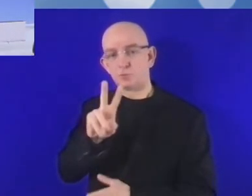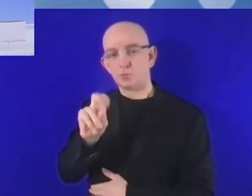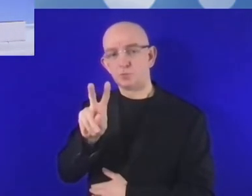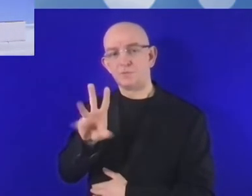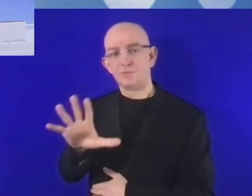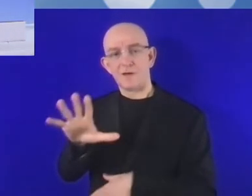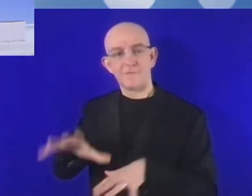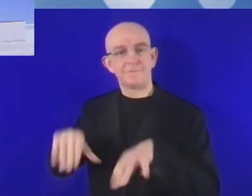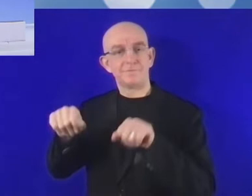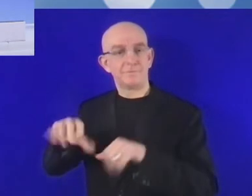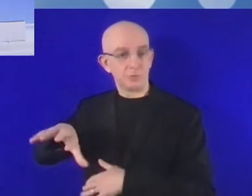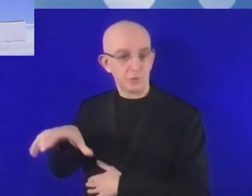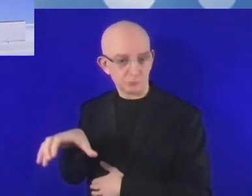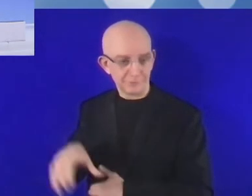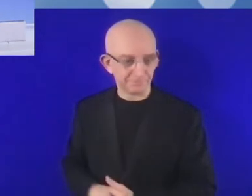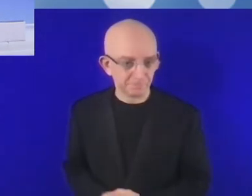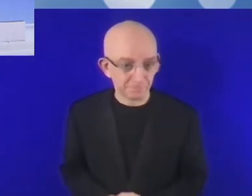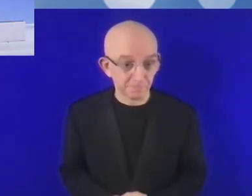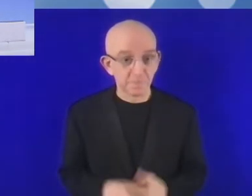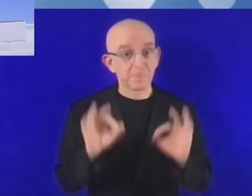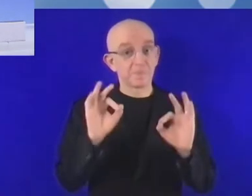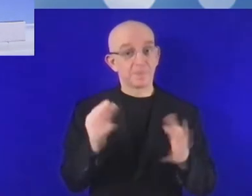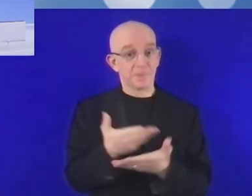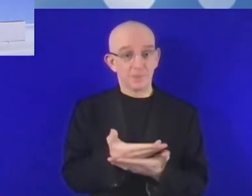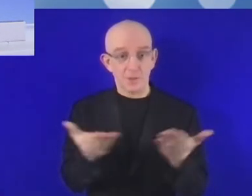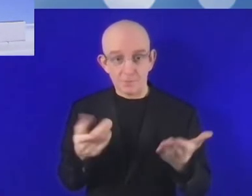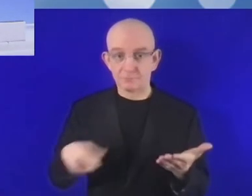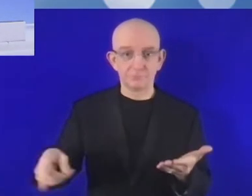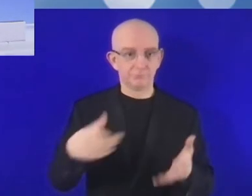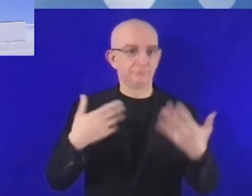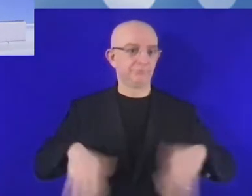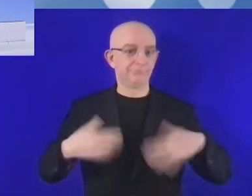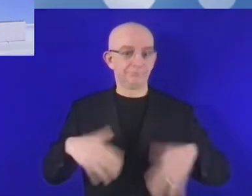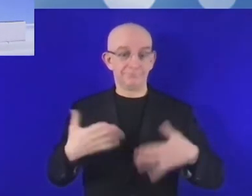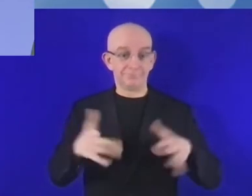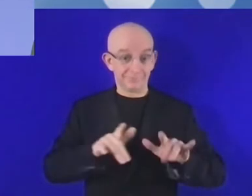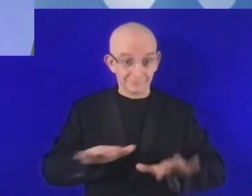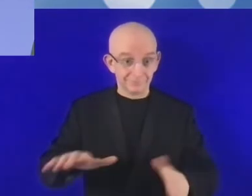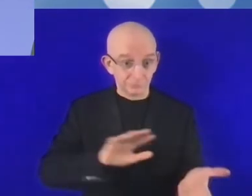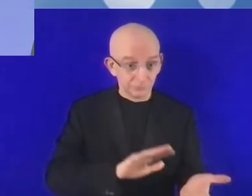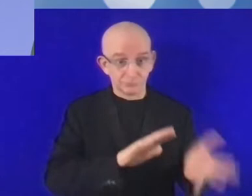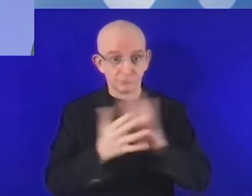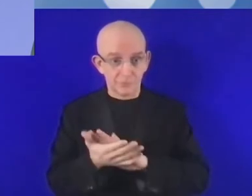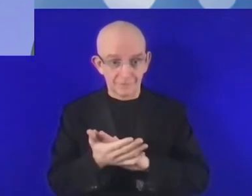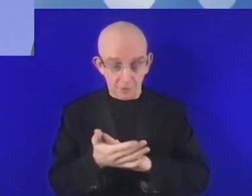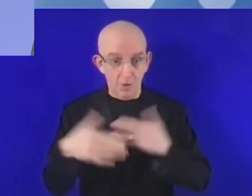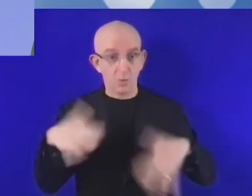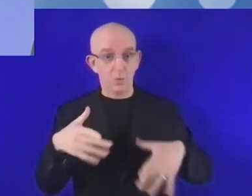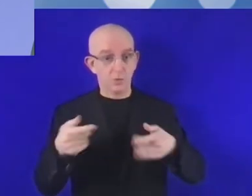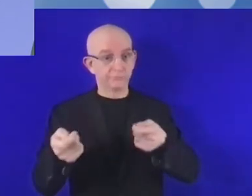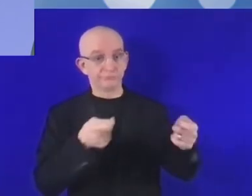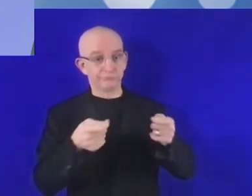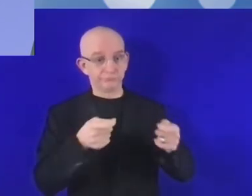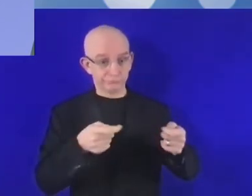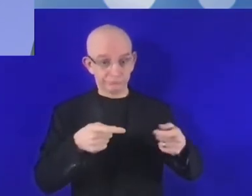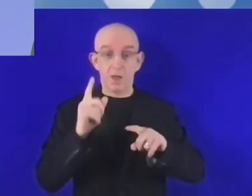z pewnością transformacje cyfrowe, inwestycje i nowe regulacje to najważniejsze tematy dzisiejszego